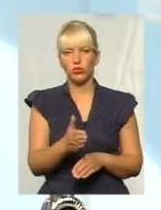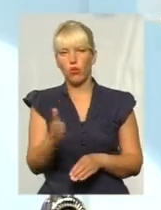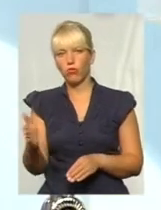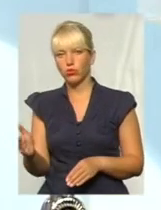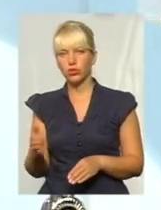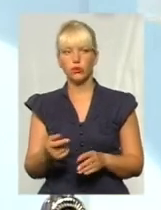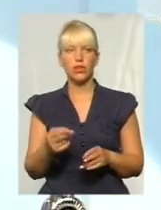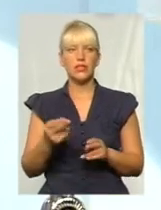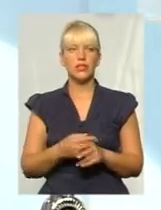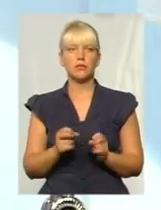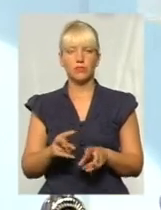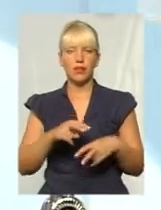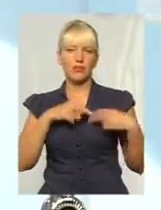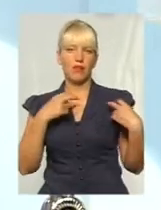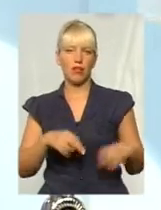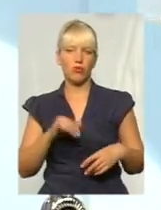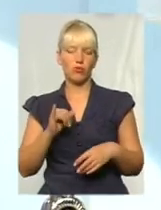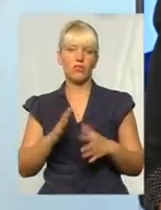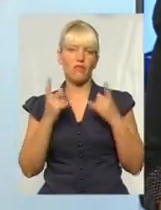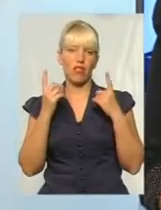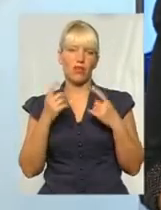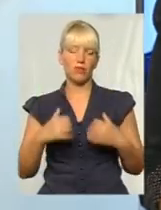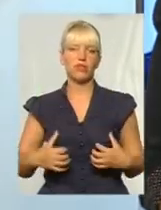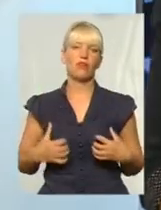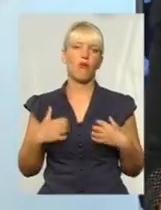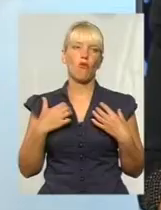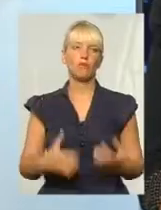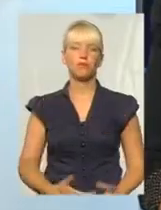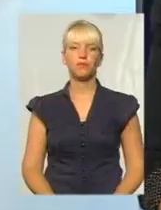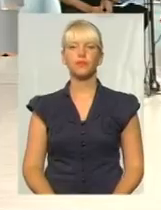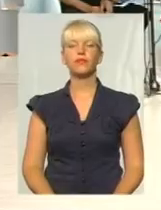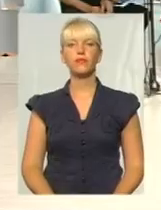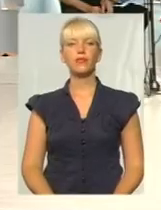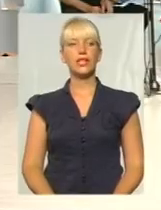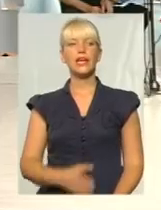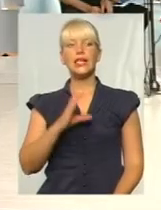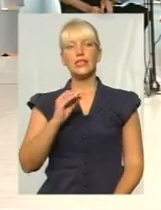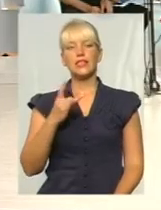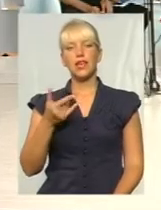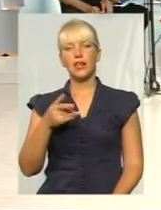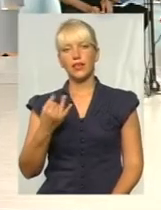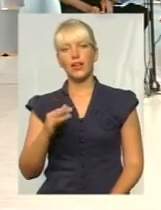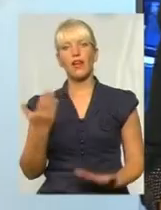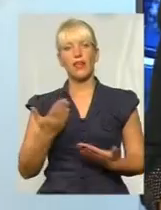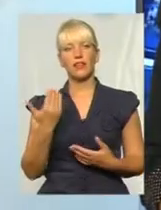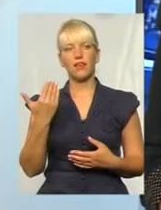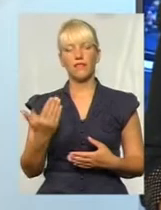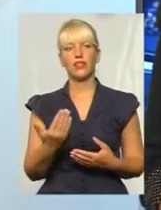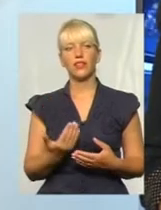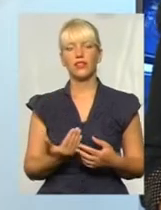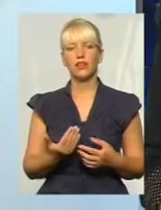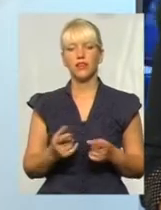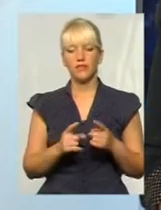з небезпекою, з ризиком і з великим страхом всередині. Дякую. Пане Сергій. Які відрізки ви